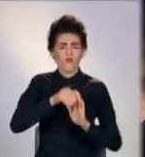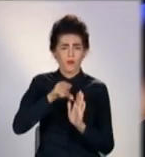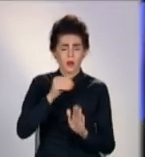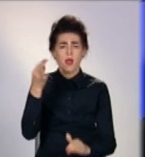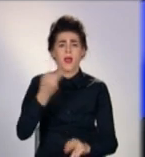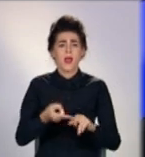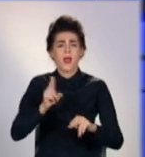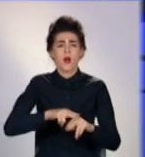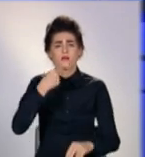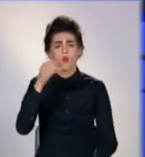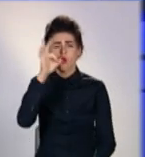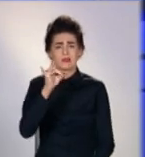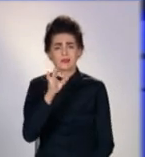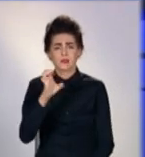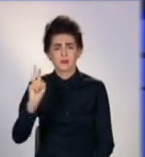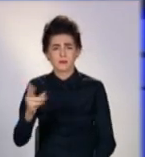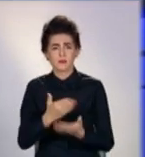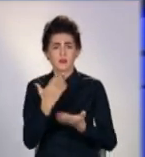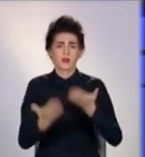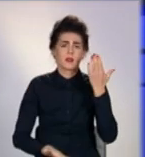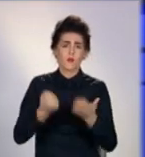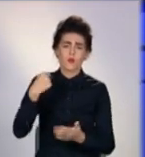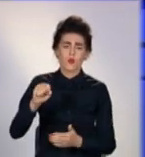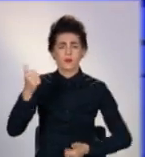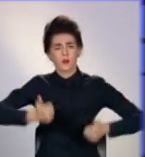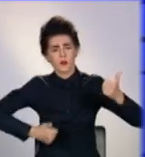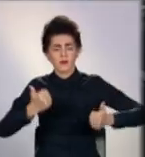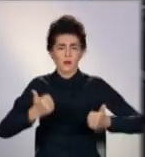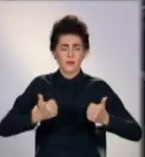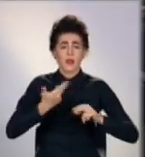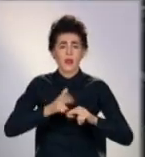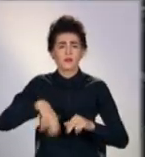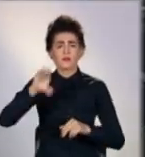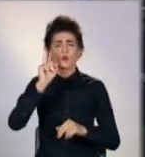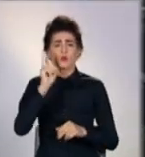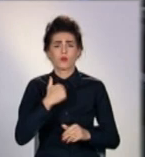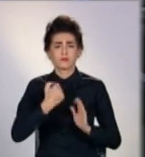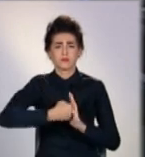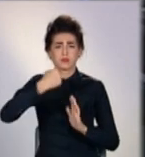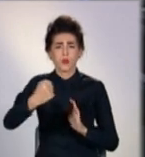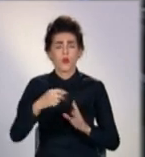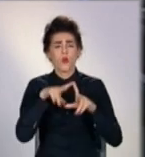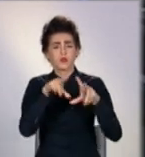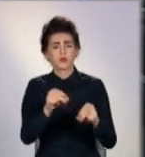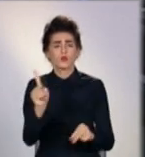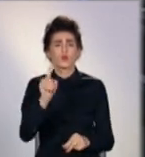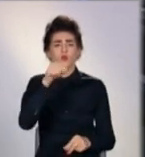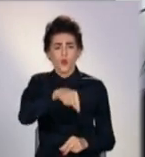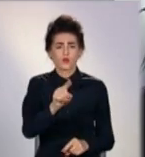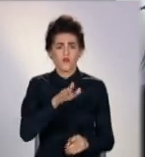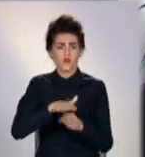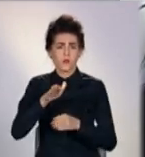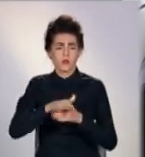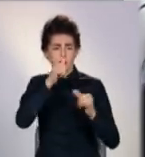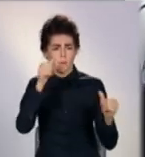про ризики, що можуть бути, якщо переможе той чи інший кандидат. Деякі претенденти на посаду обіцяють те, що виконати не